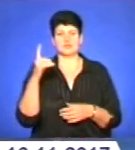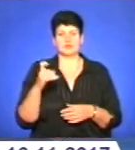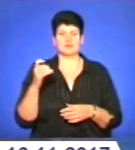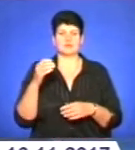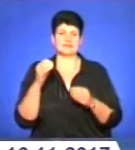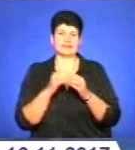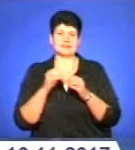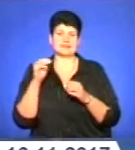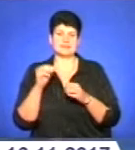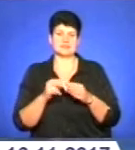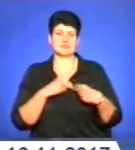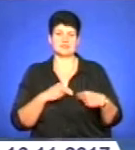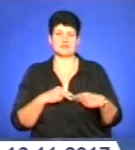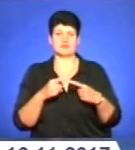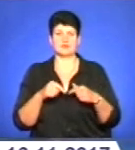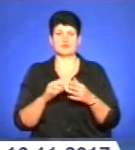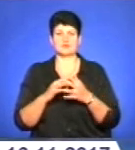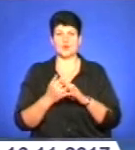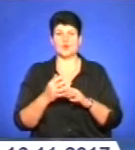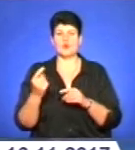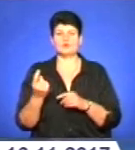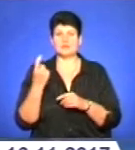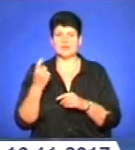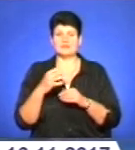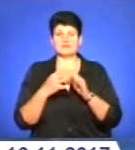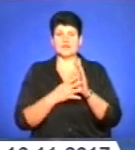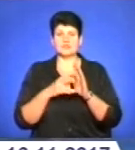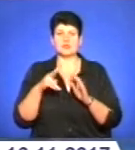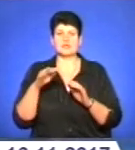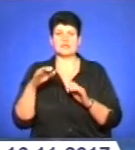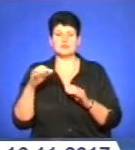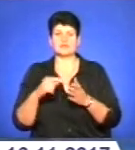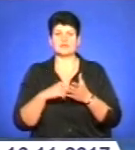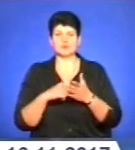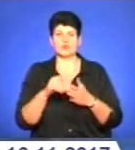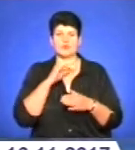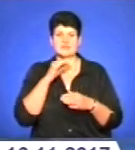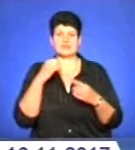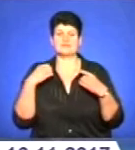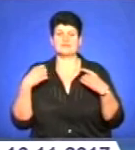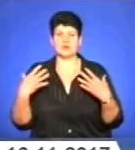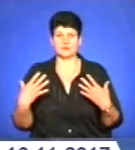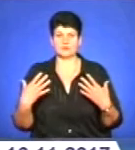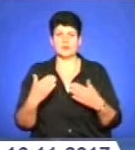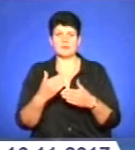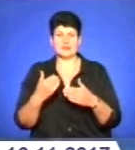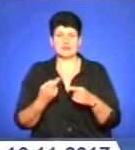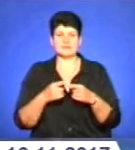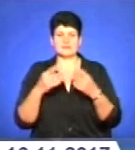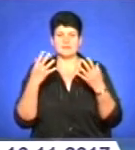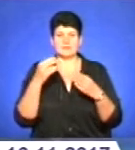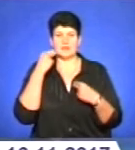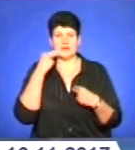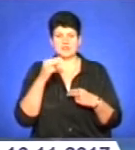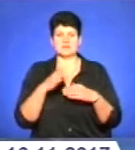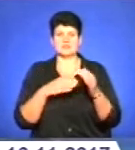працівників галузі сільського господарства. 19 листопада вони відзначатимуть професійне свято. Напередодні найкращих